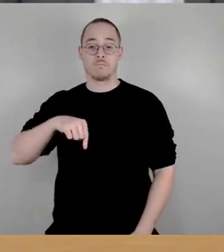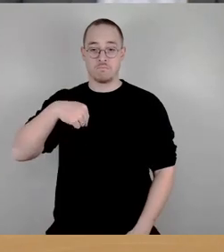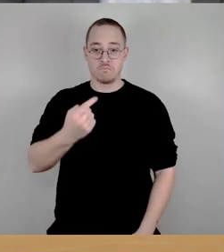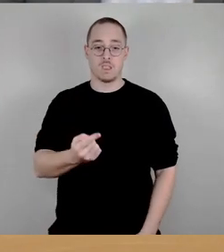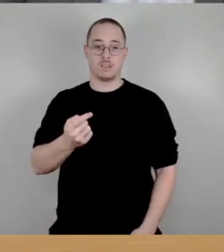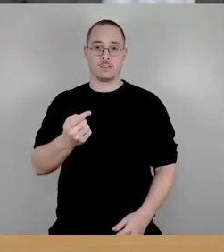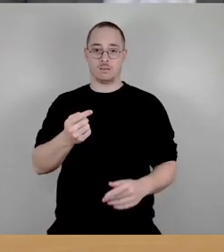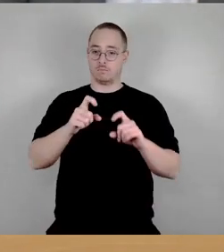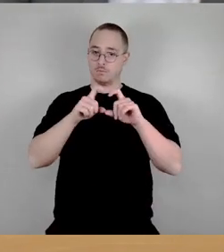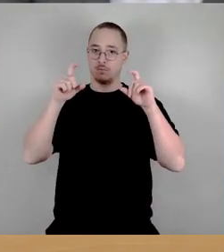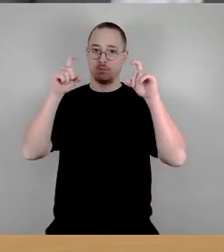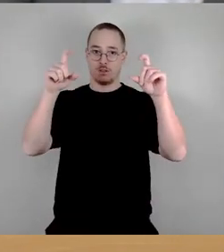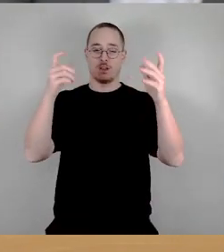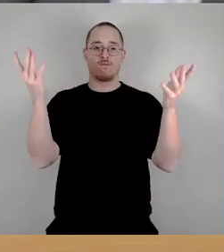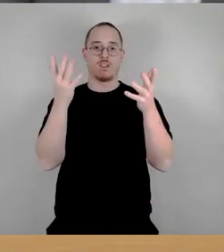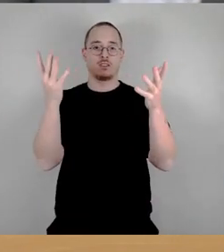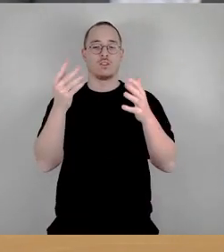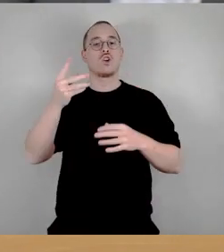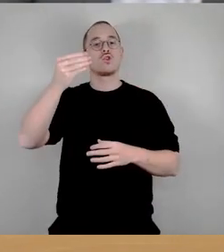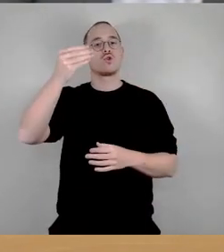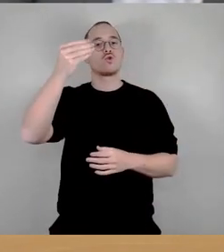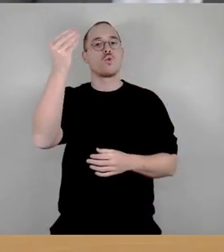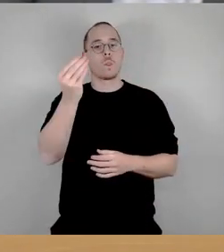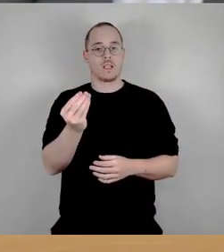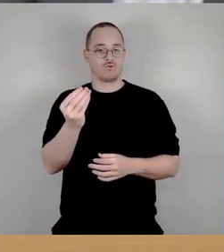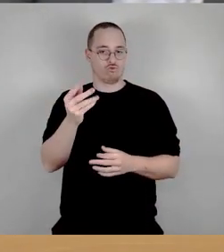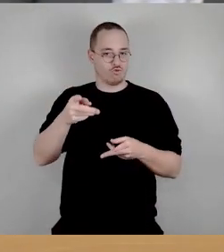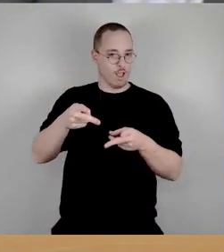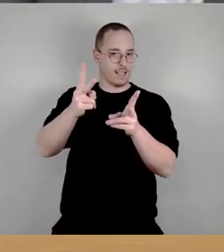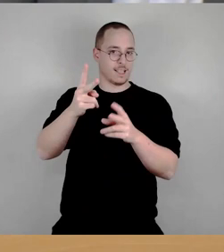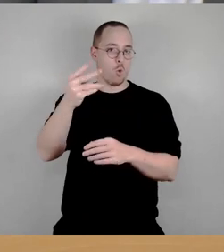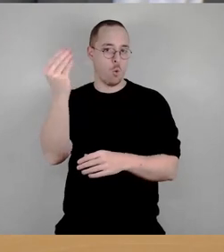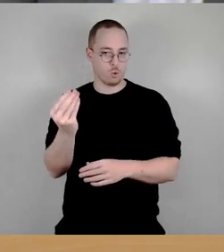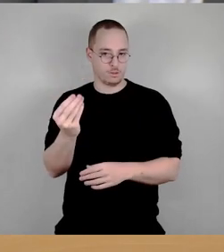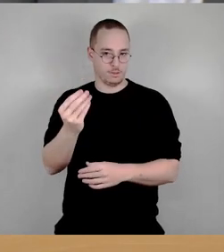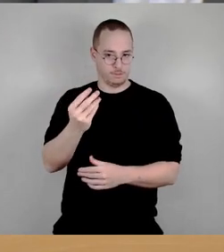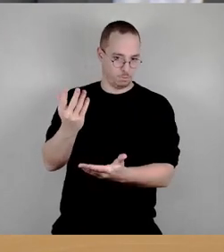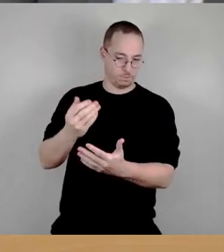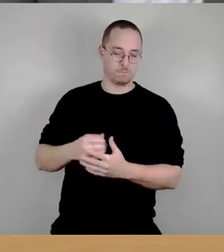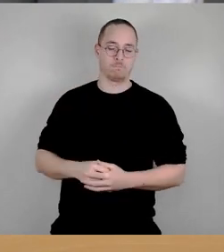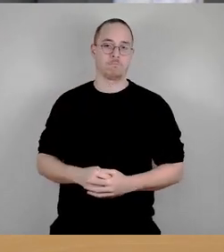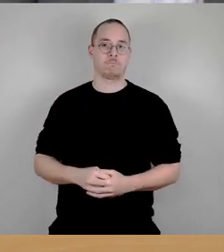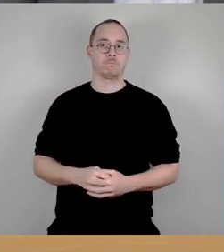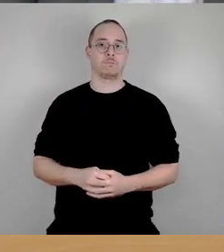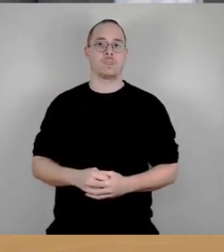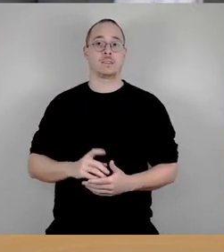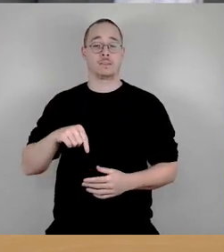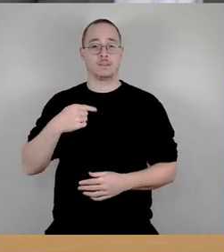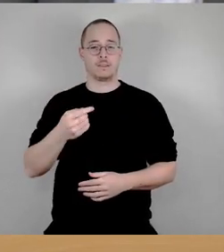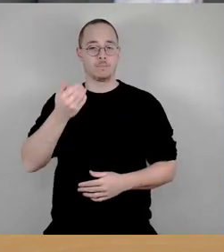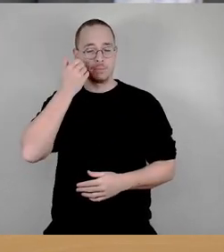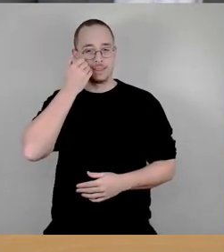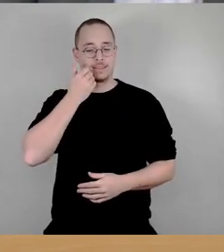Wir werden künstlerisch, Straßenkunst. Zunächst bitte ich im Tagesordnungspunkt 15,